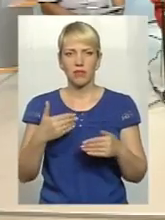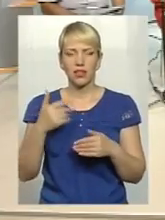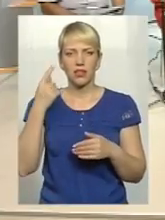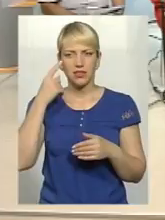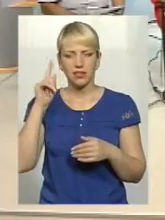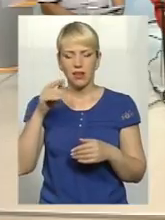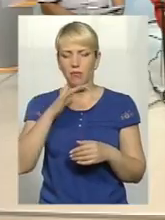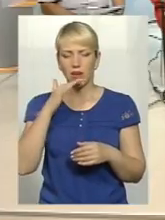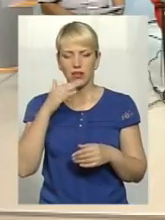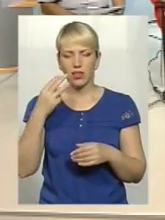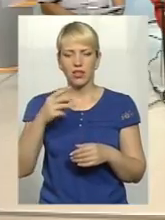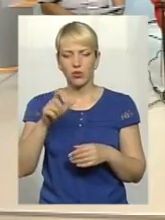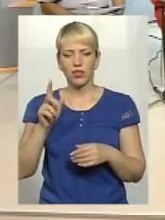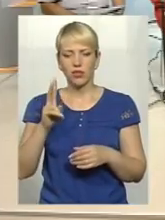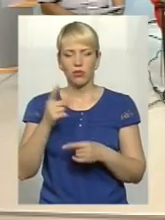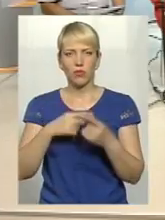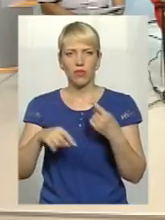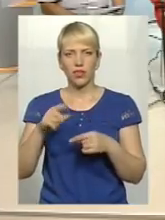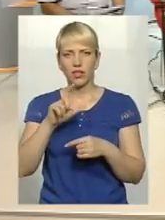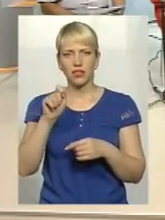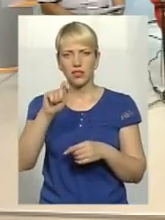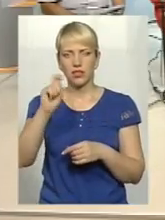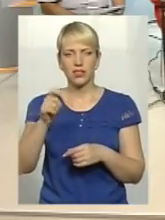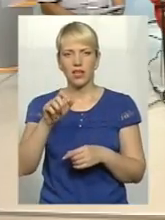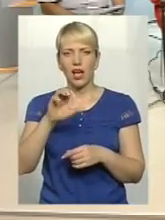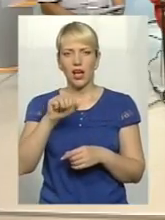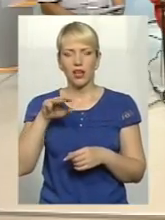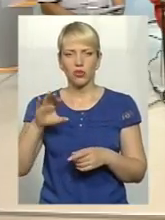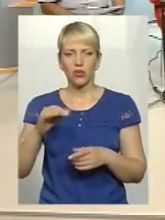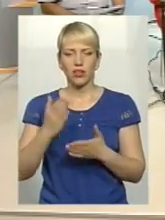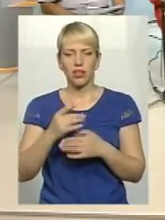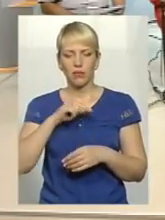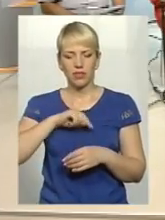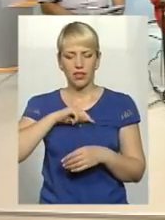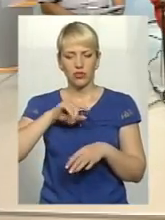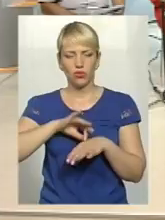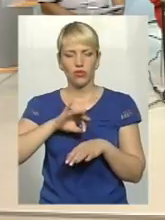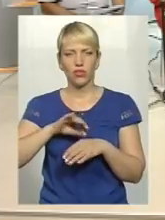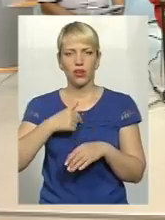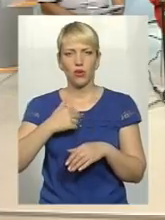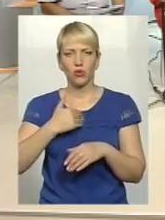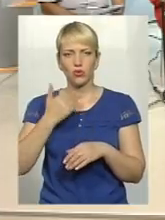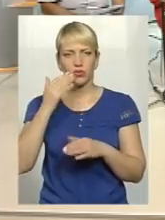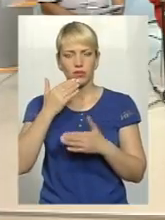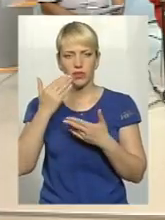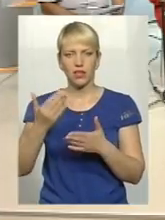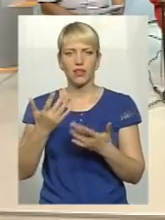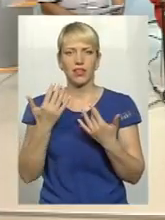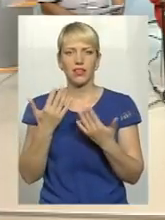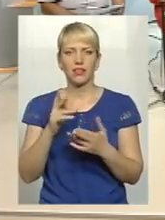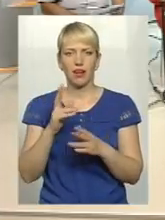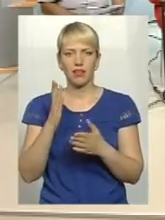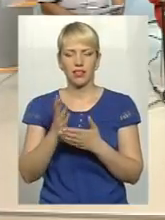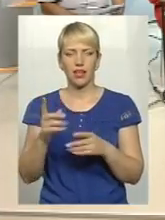поважаються за то, є психічно хворими. Я хочу сказати таке, як відбувається реабілітацій на